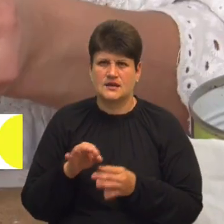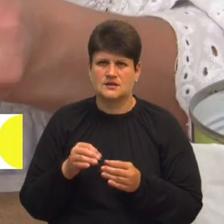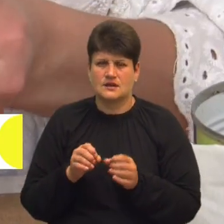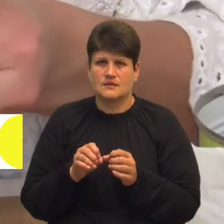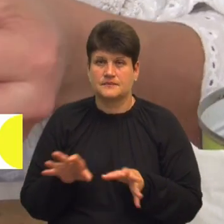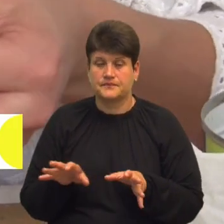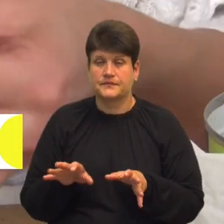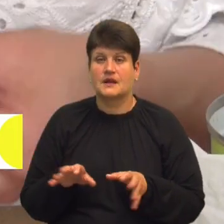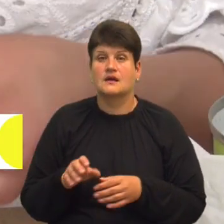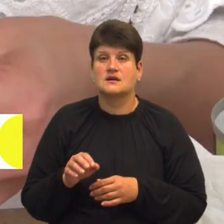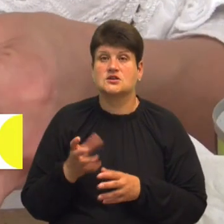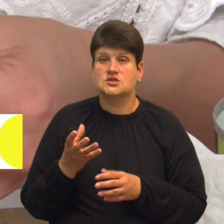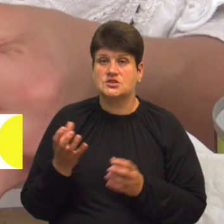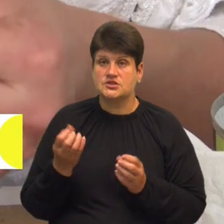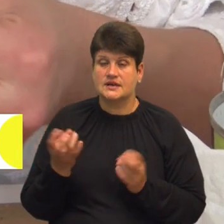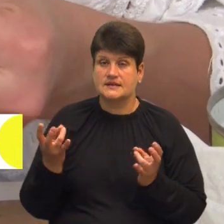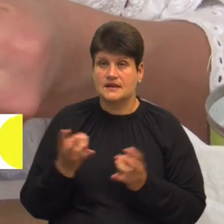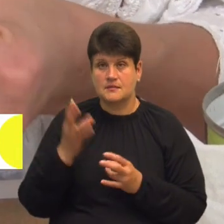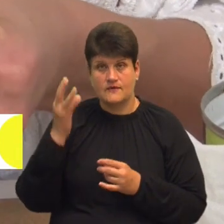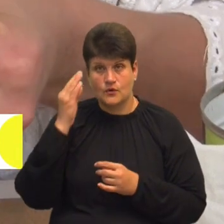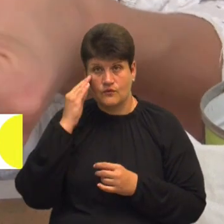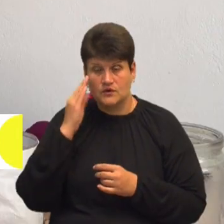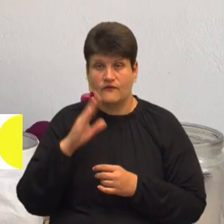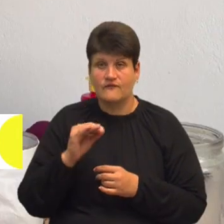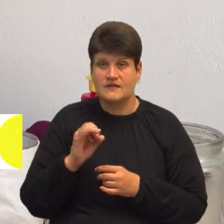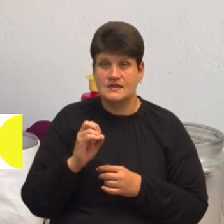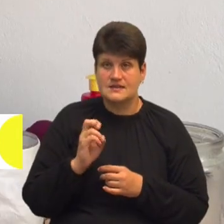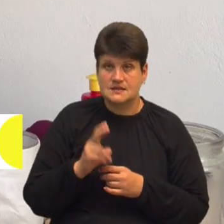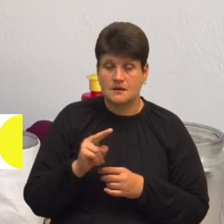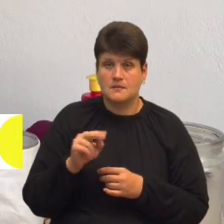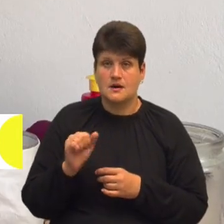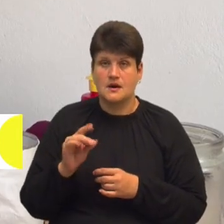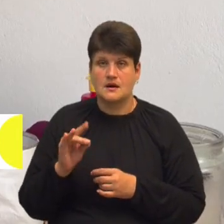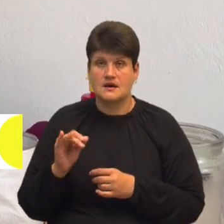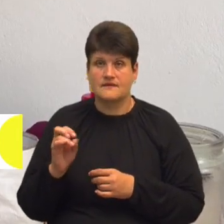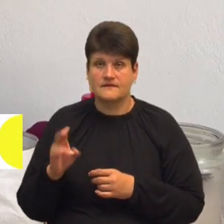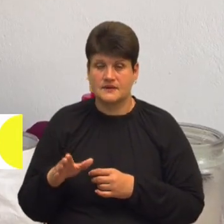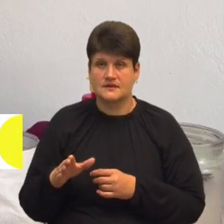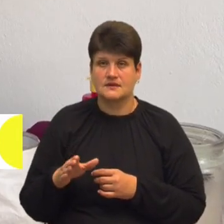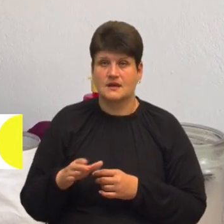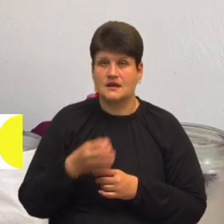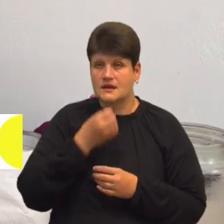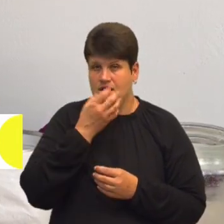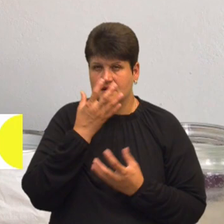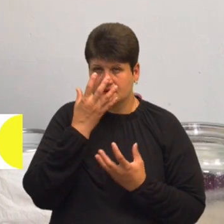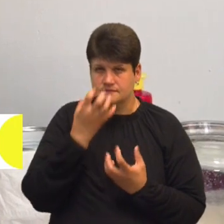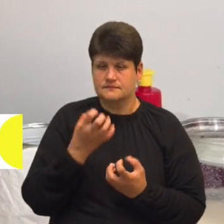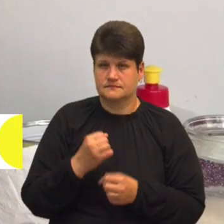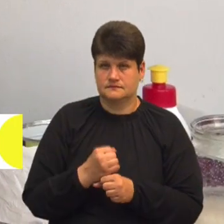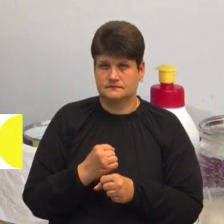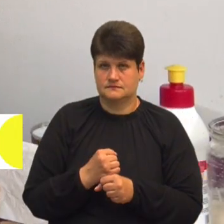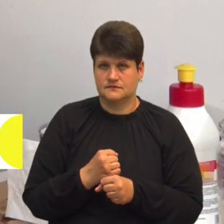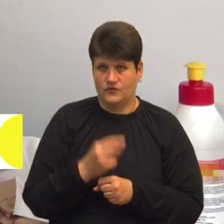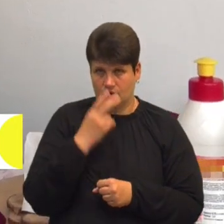Ще потрібно враховувати, що від воску і від парафіну квітка стає тевніша. От ви можете бачити,